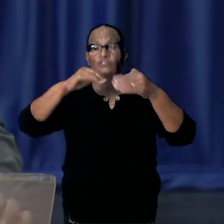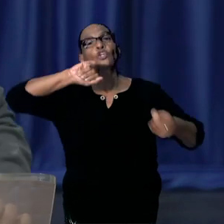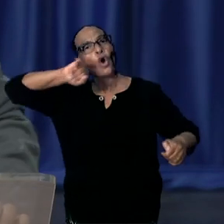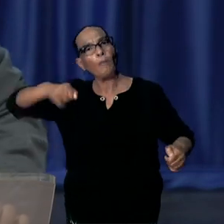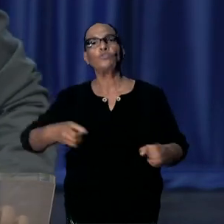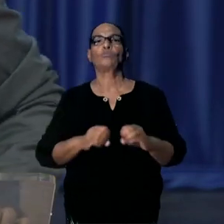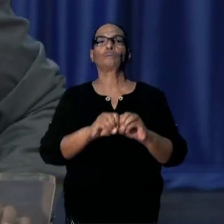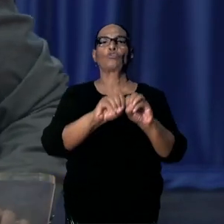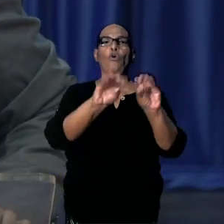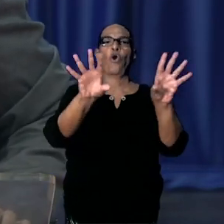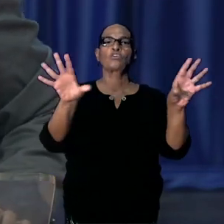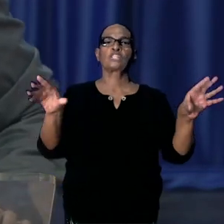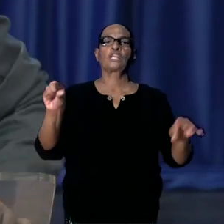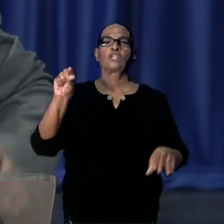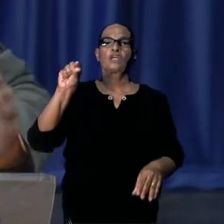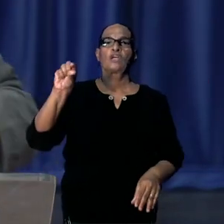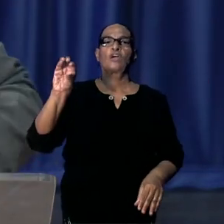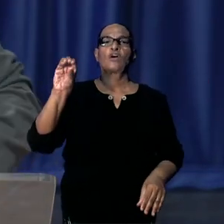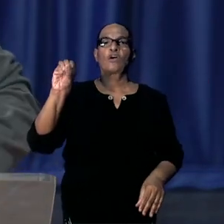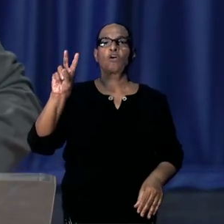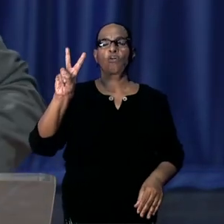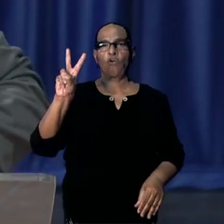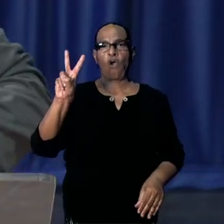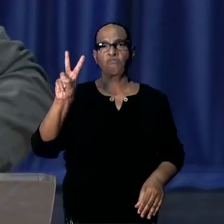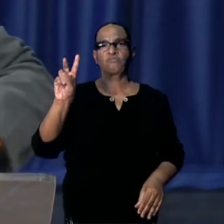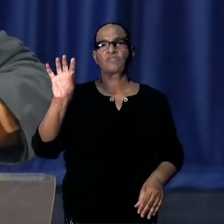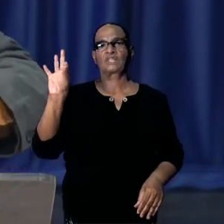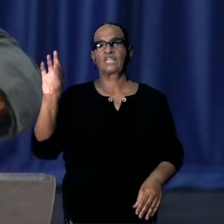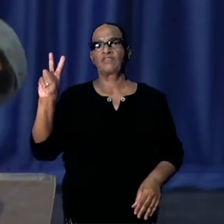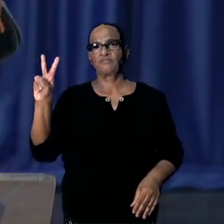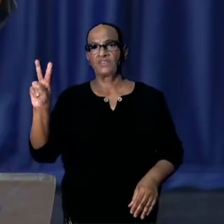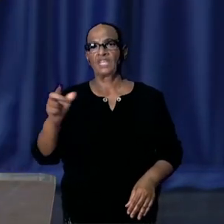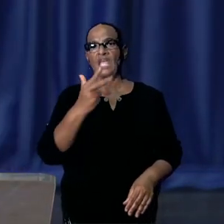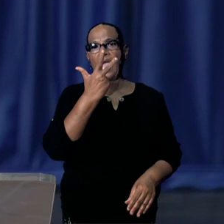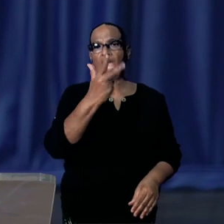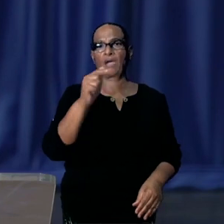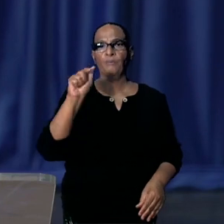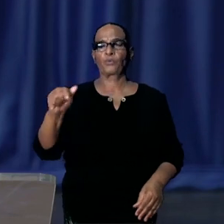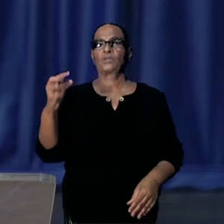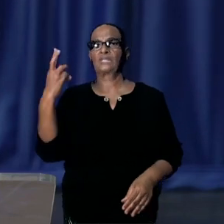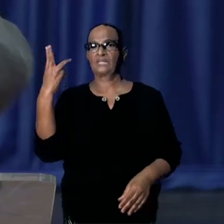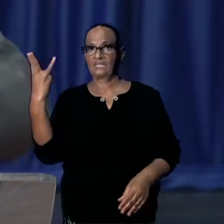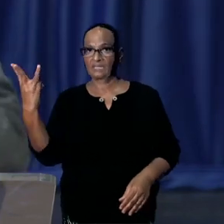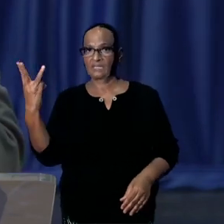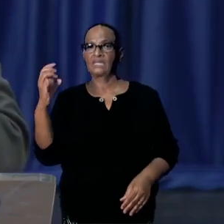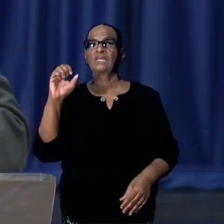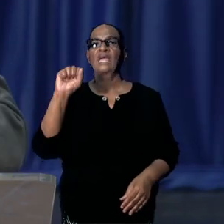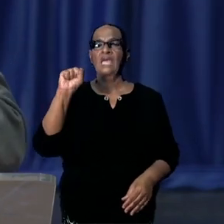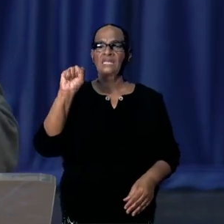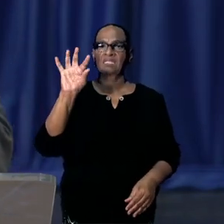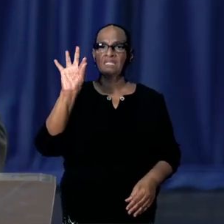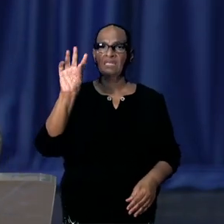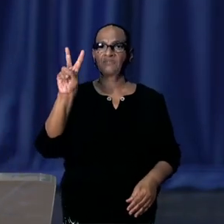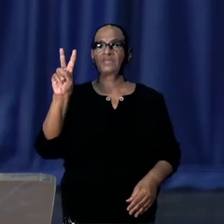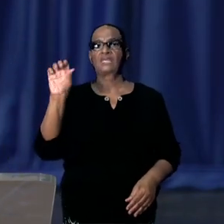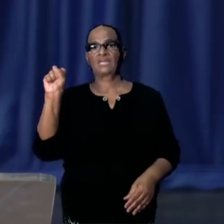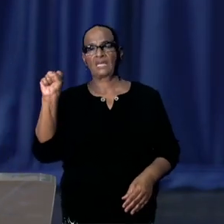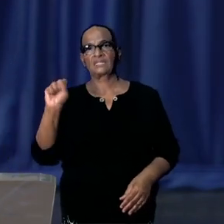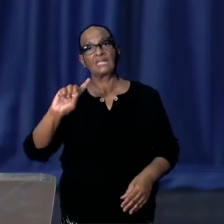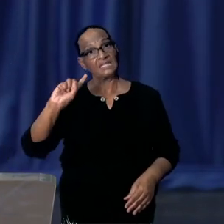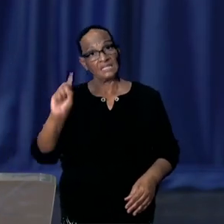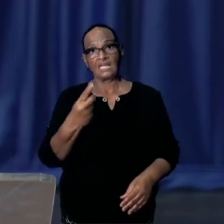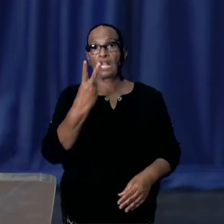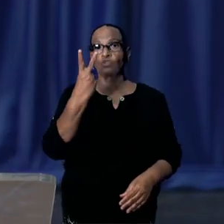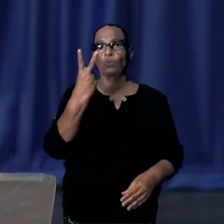via Gov TV, kanal 8.3. De vragen, ik denk zelf voordat we hier kunnen beginnen, snel even twee